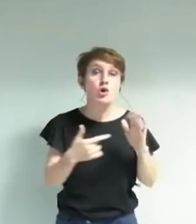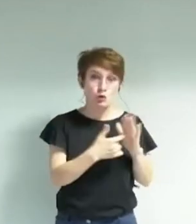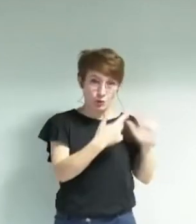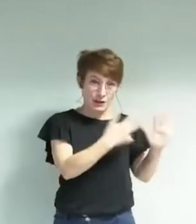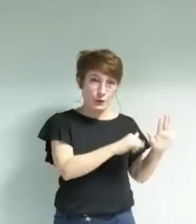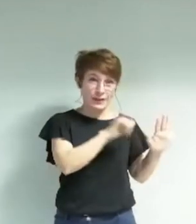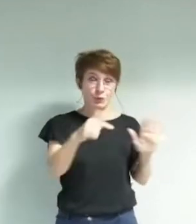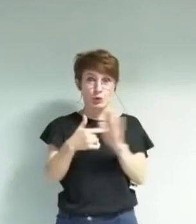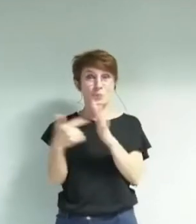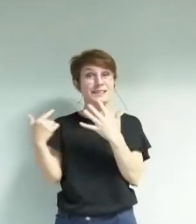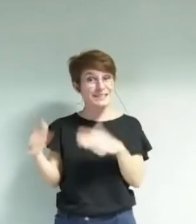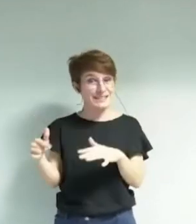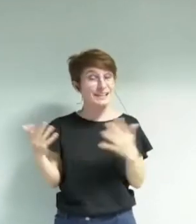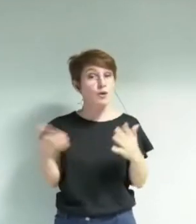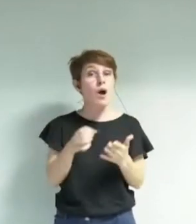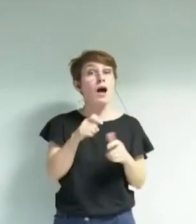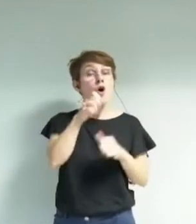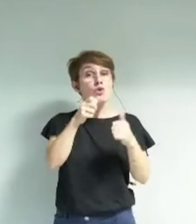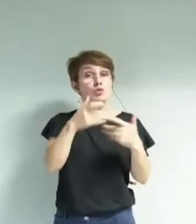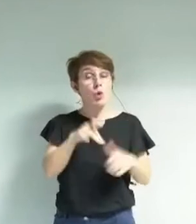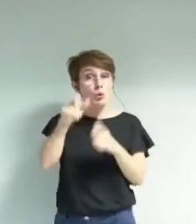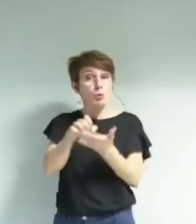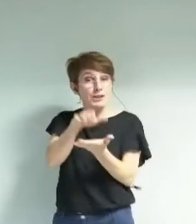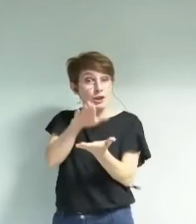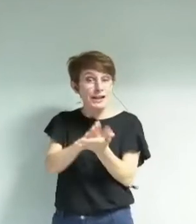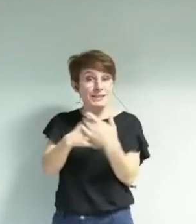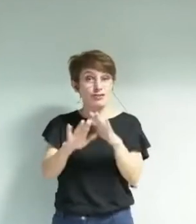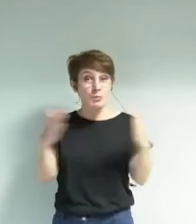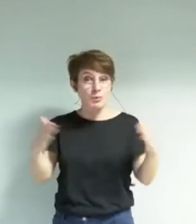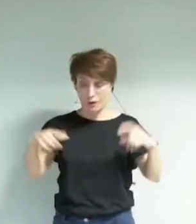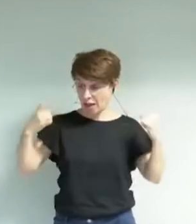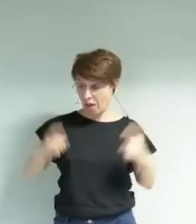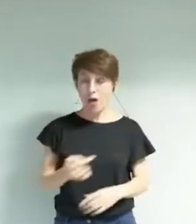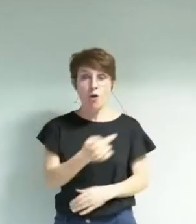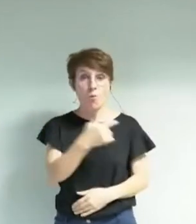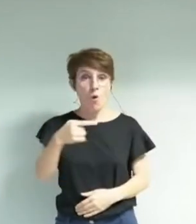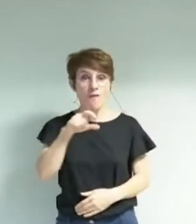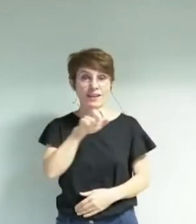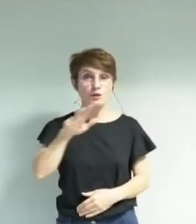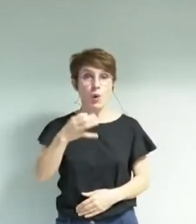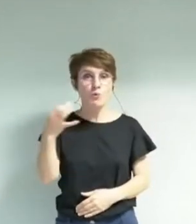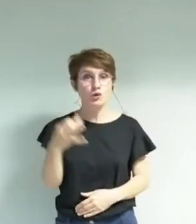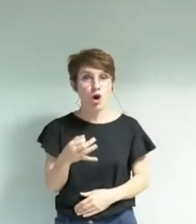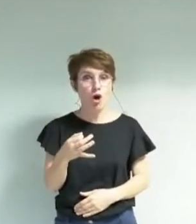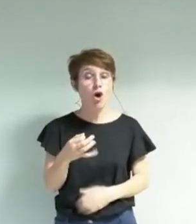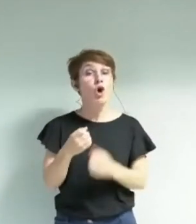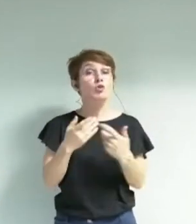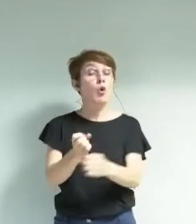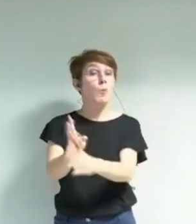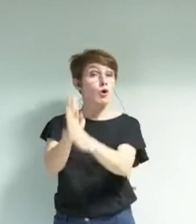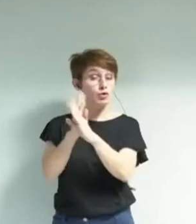2017, le nombre d'inscrits dans les bibliothèques a baissé de 23%, que le nombre d'entrées a lui baissé de